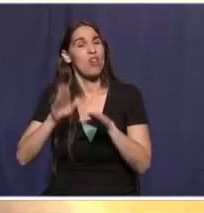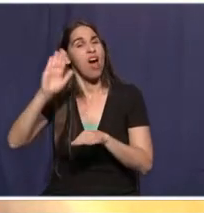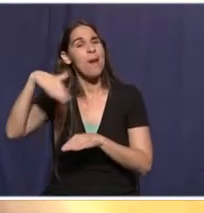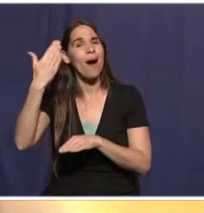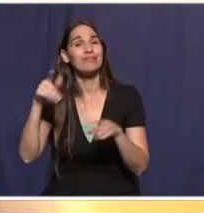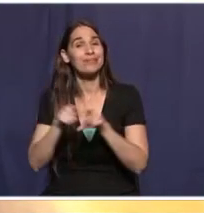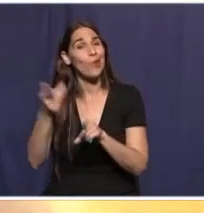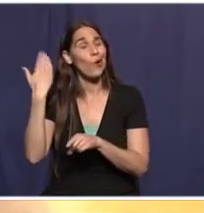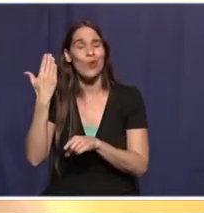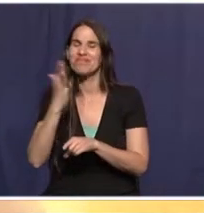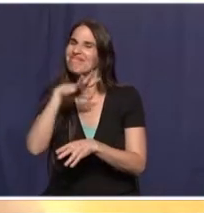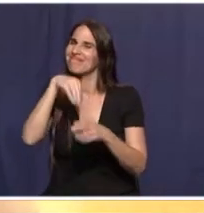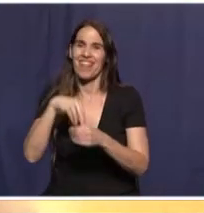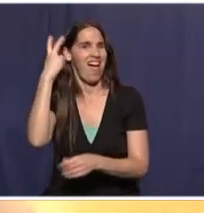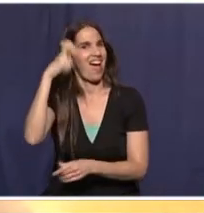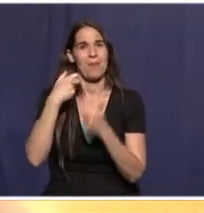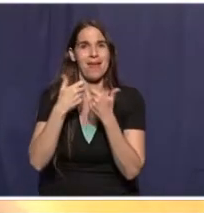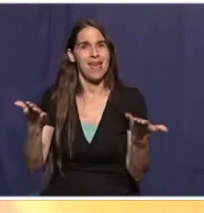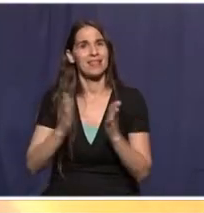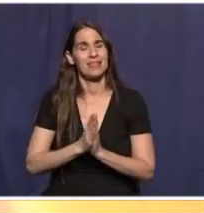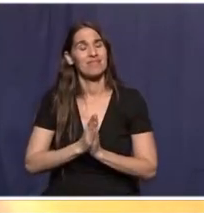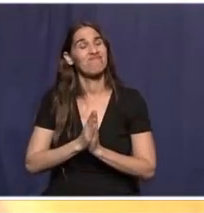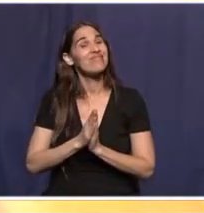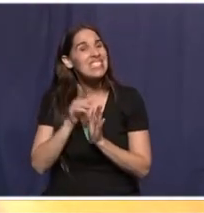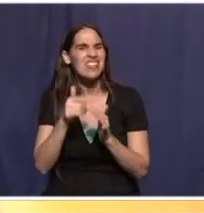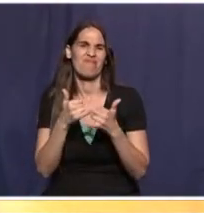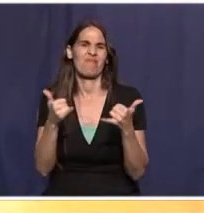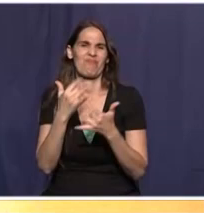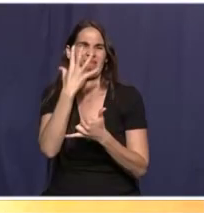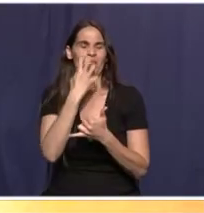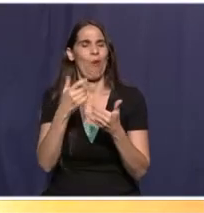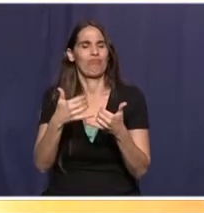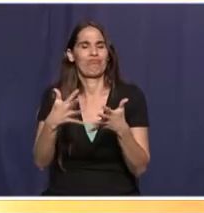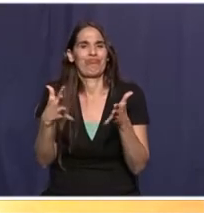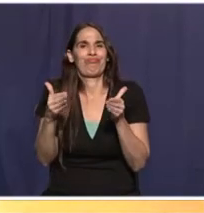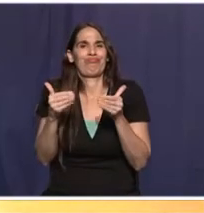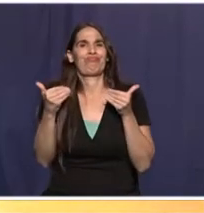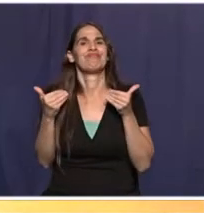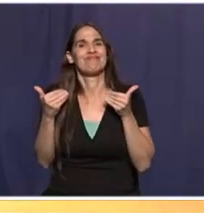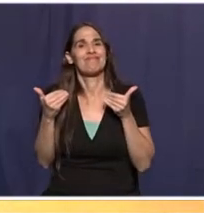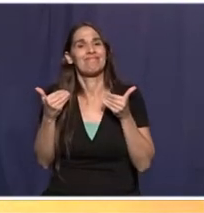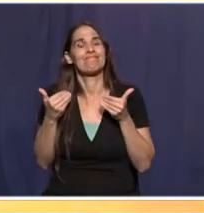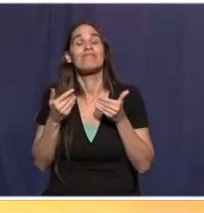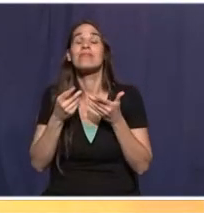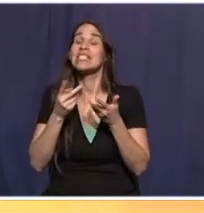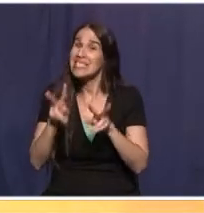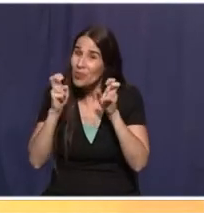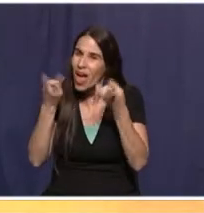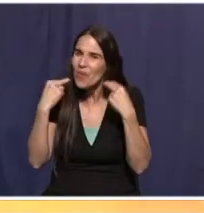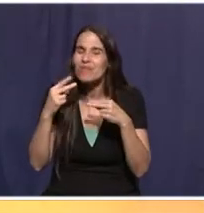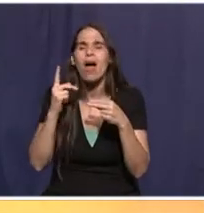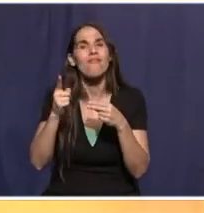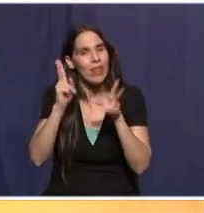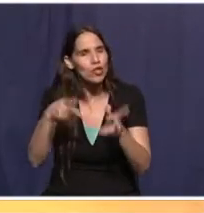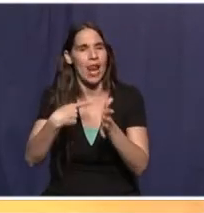לא תהיה מורכבת מערבים. זו היא בהחלט התפתחות מצערת נוכח ההזדמנויות שנוצרו. אבל זה לא בלתי הפיך.